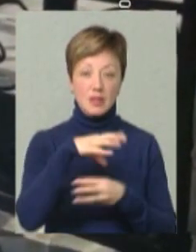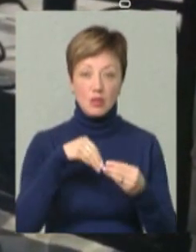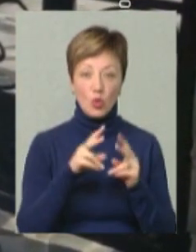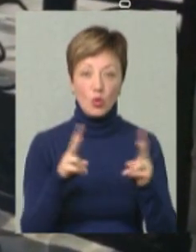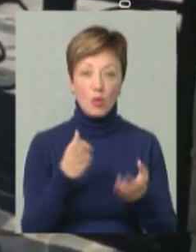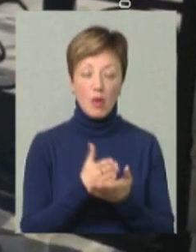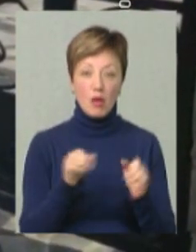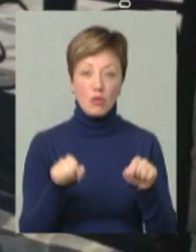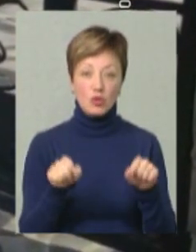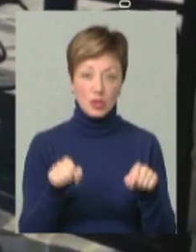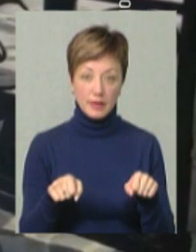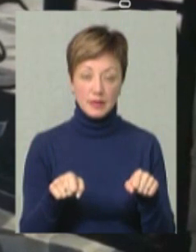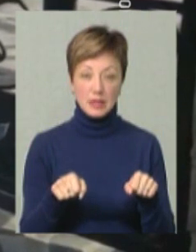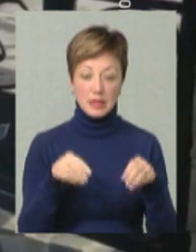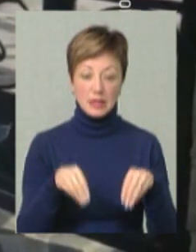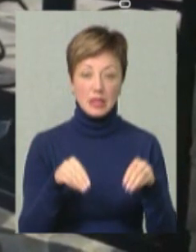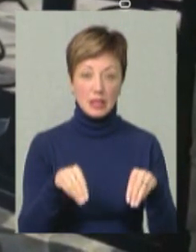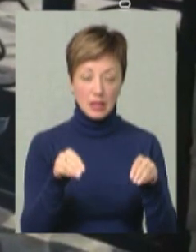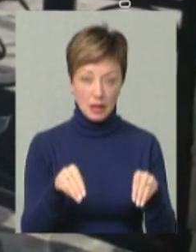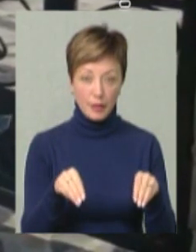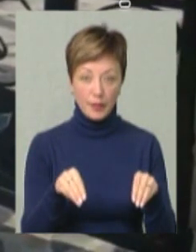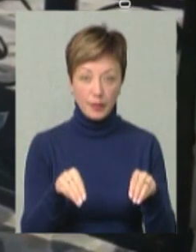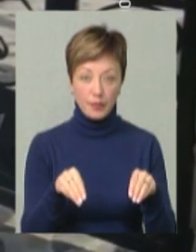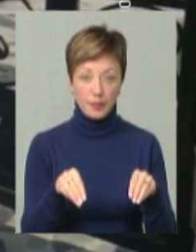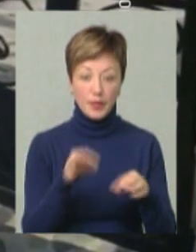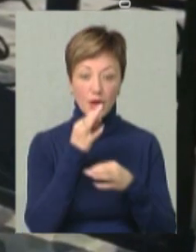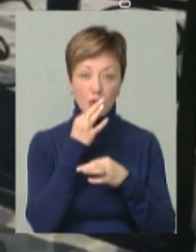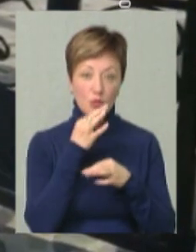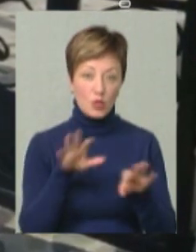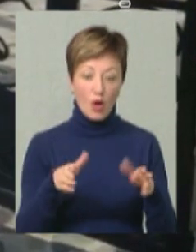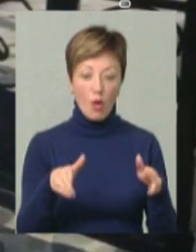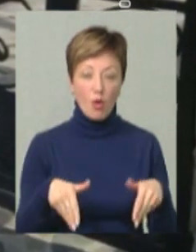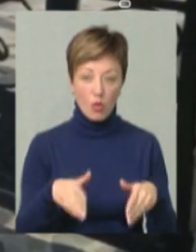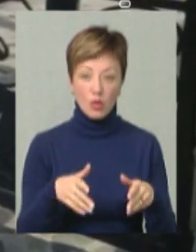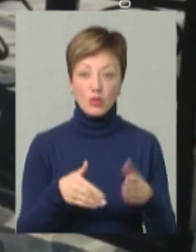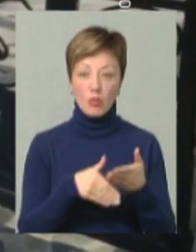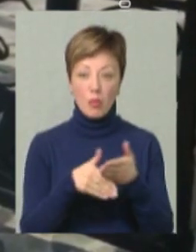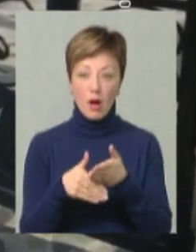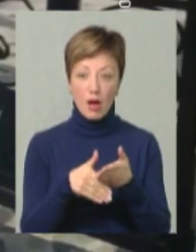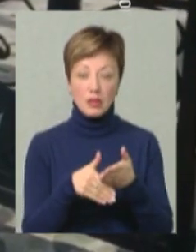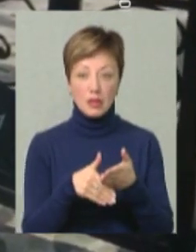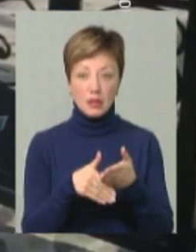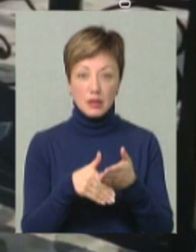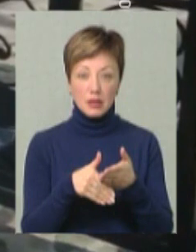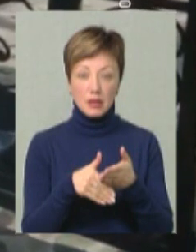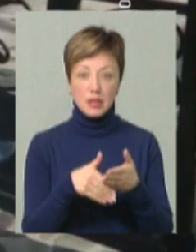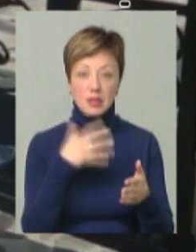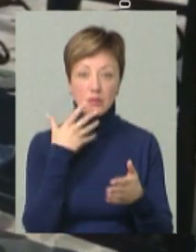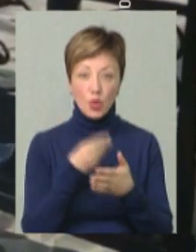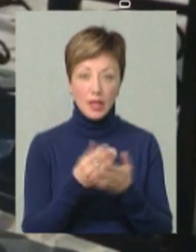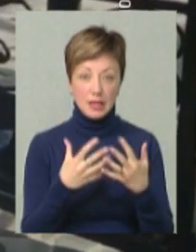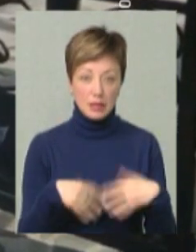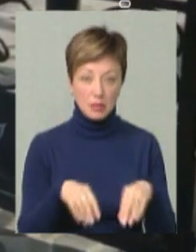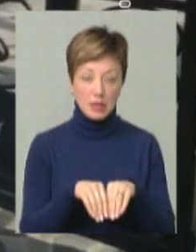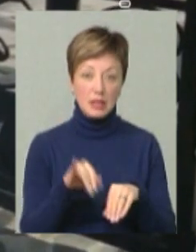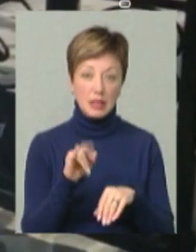хто має можливість садити будь-яку родину і допомагати цим своїй сім